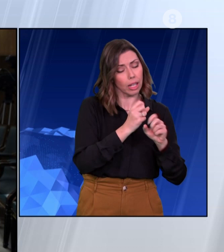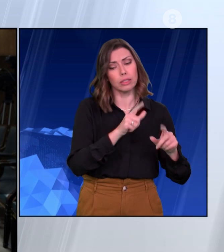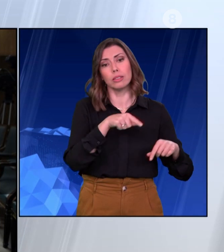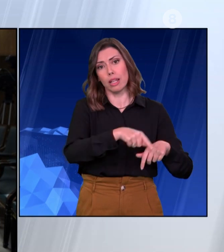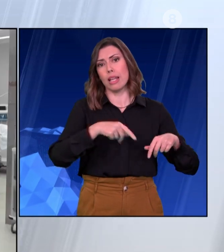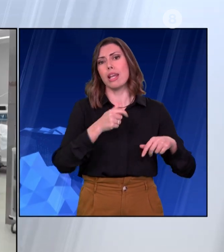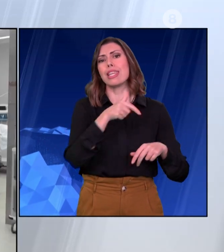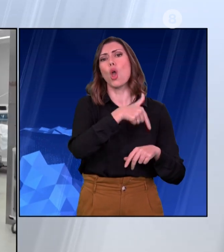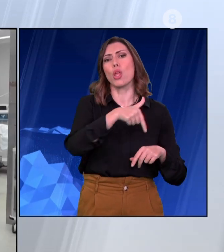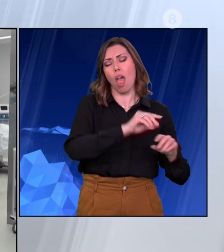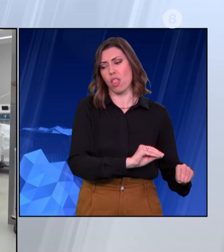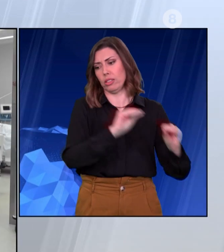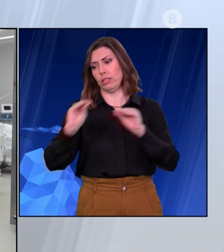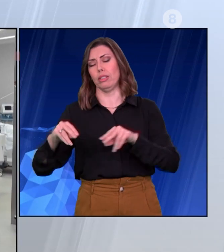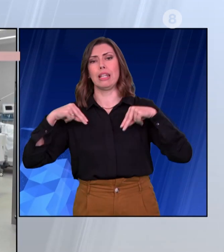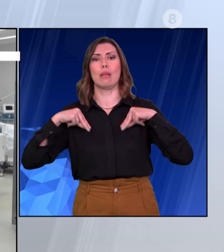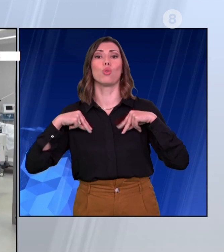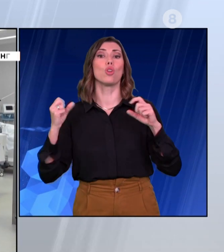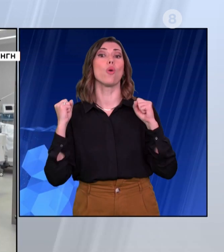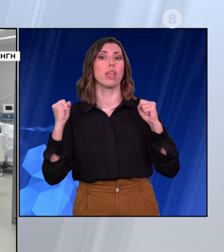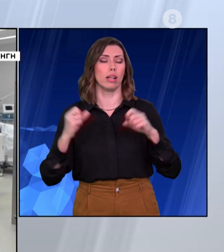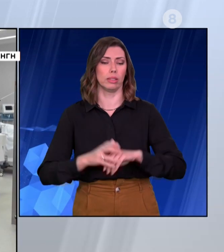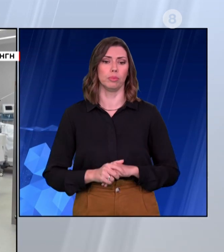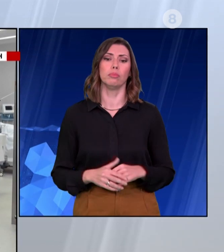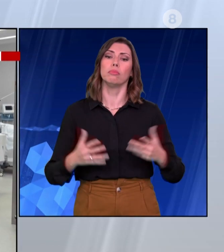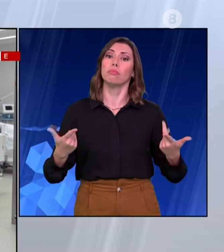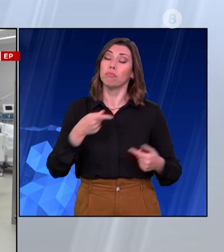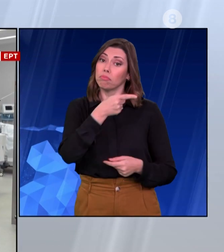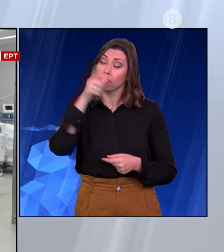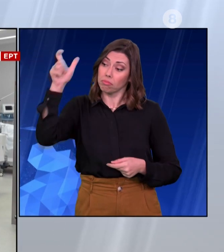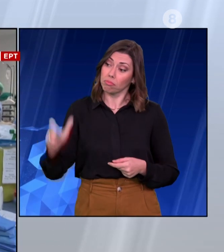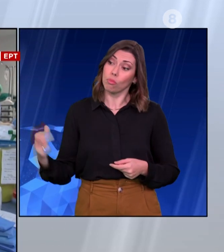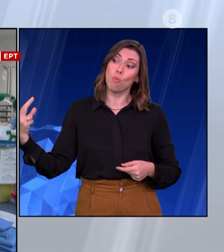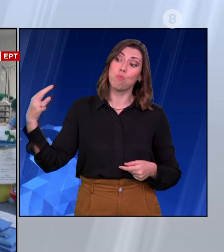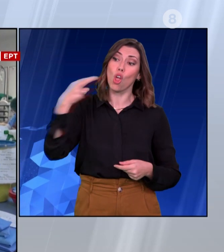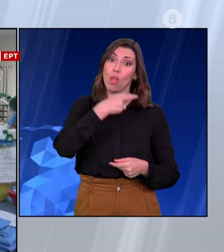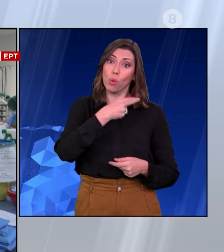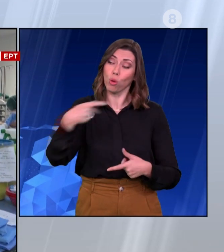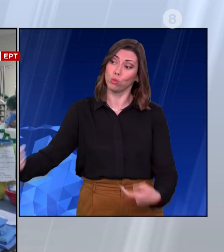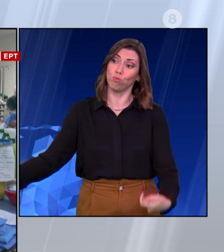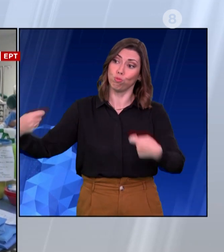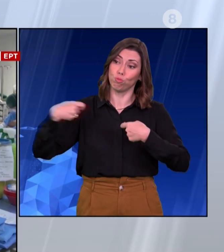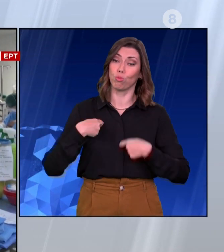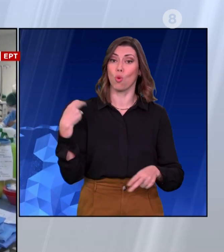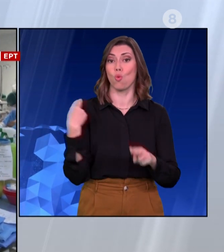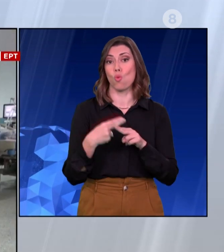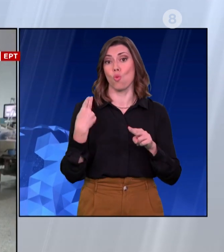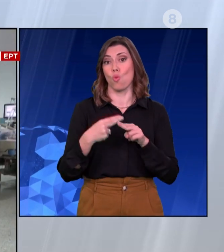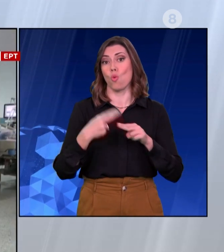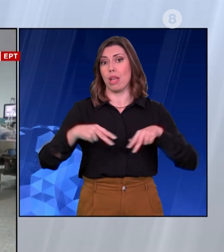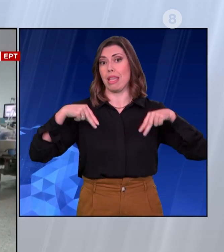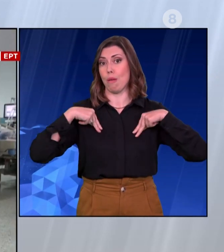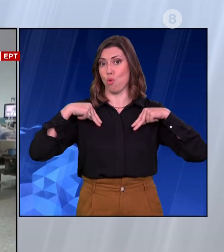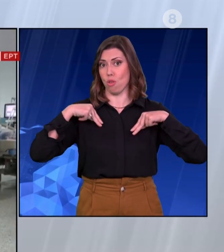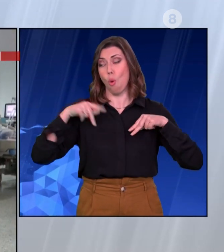έχει θητεύσει στο παρελθόν. Η επιλογή του κυρίου Πρωθυπουργού να μου αναθέσει το κρισιμότερο Υπουργείο της δεύτερης κυβερνητικής